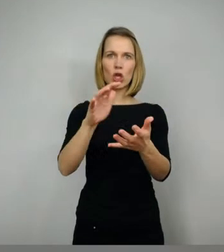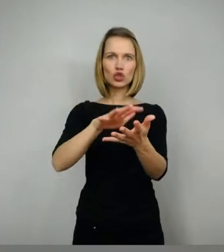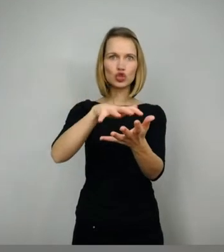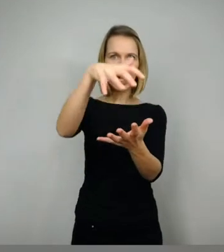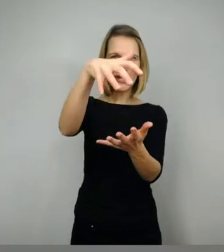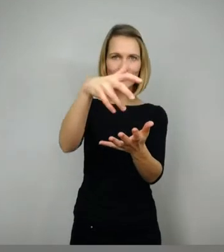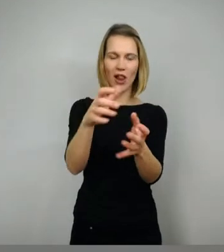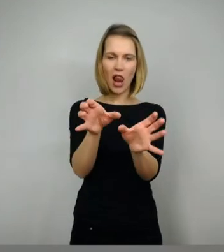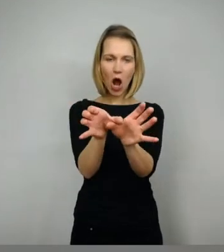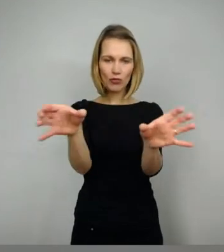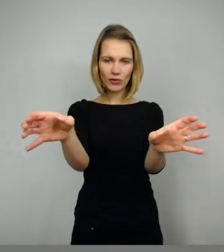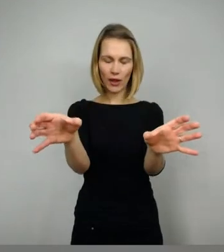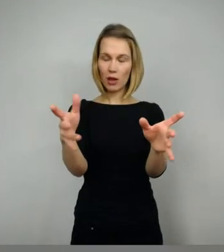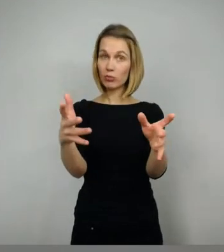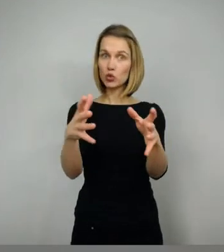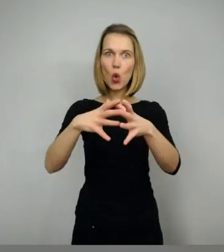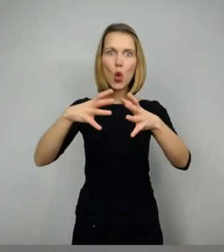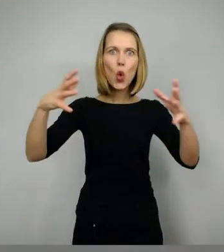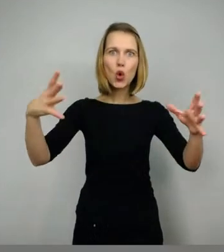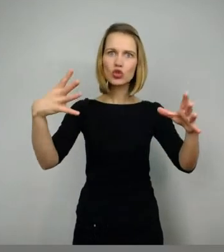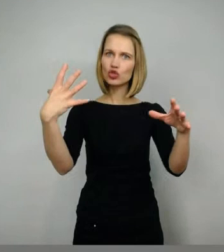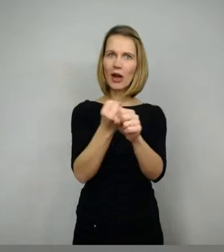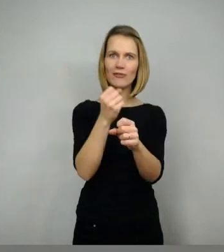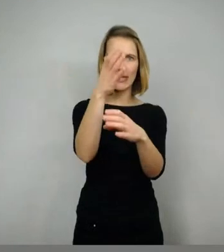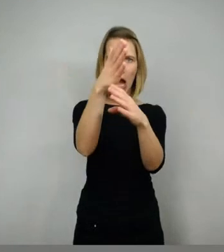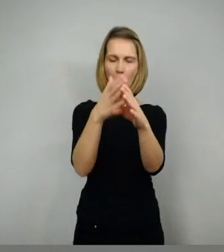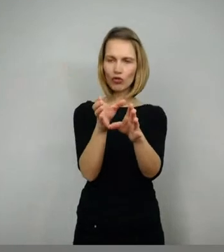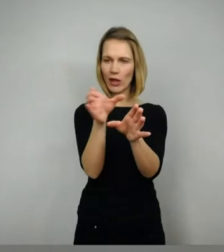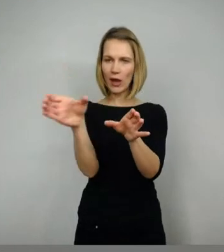es nicht schaffen. Hier lese ich euch wieder aus dem Original vor.